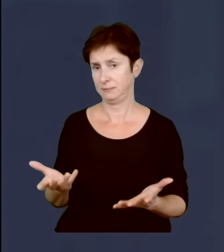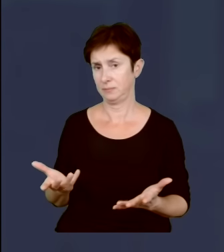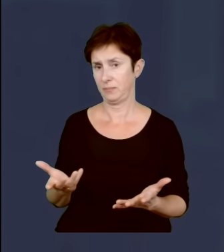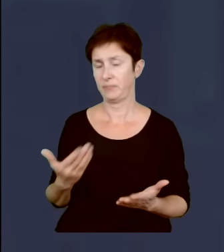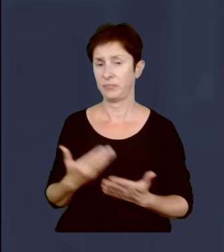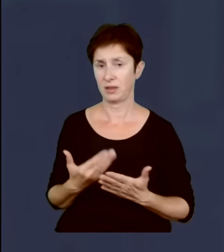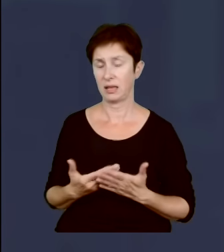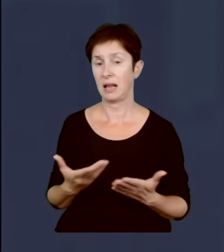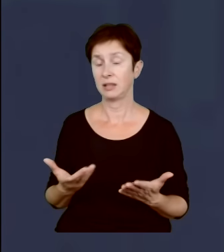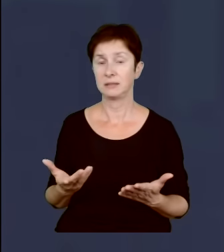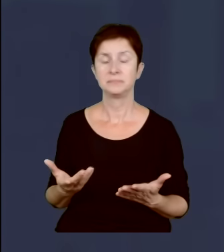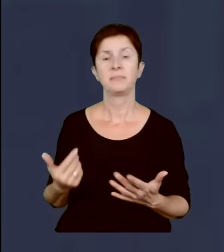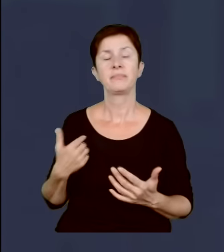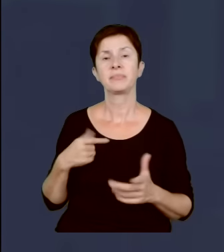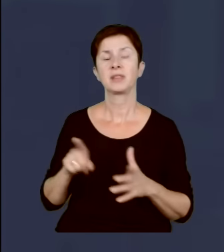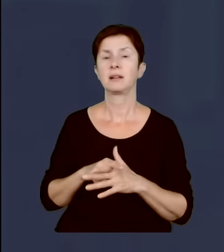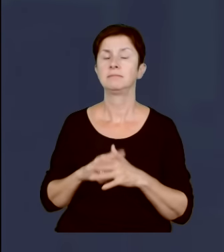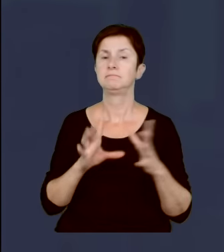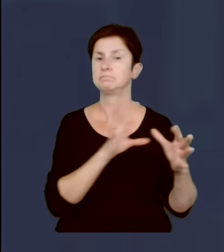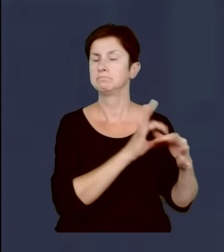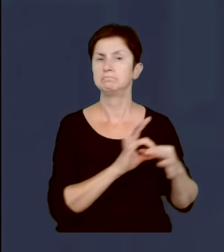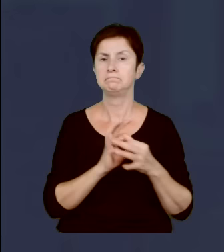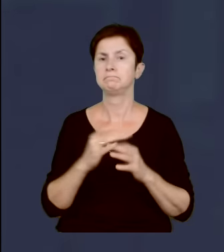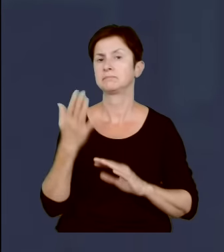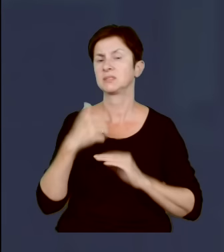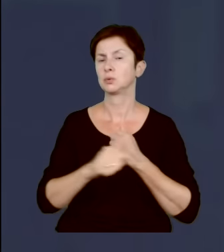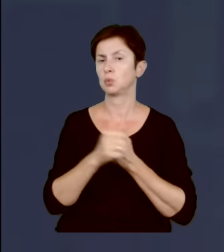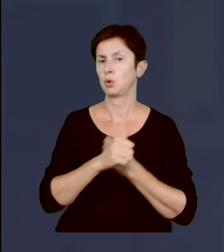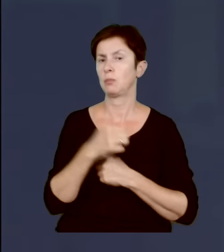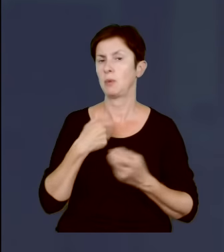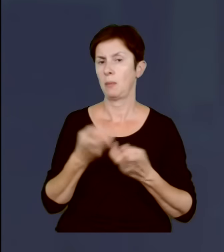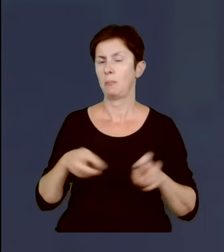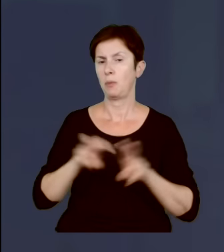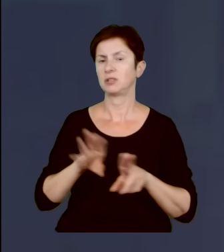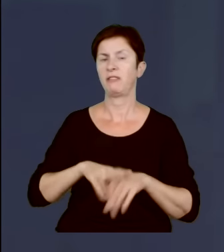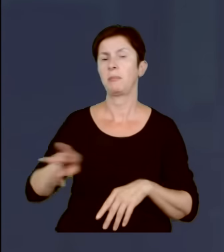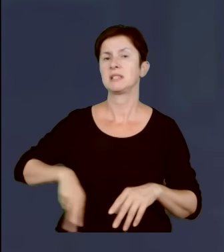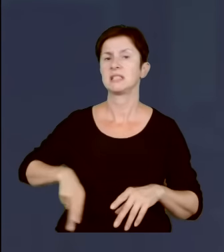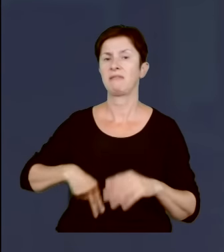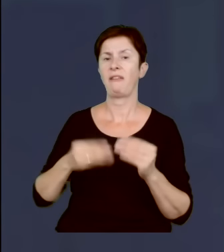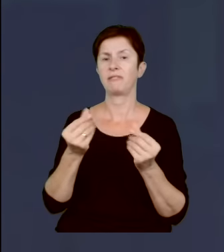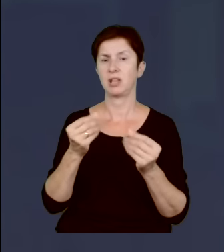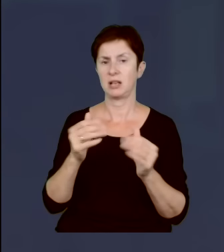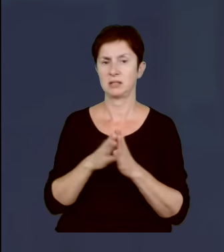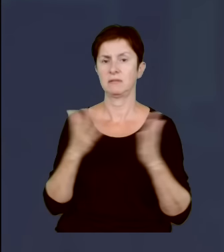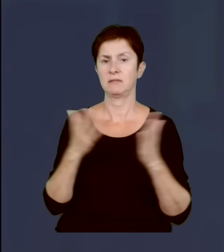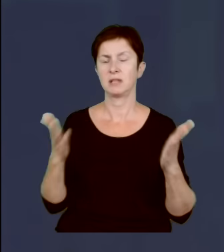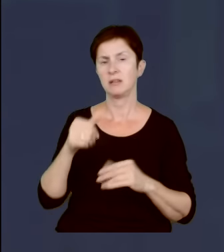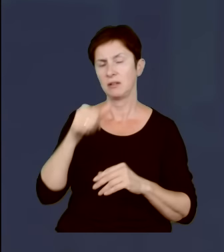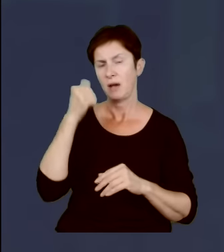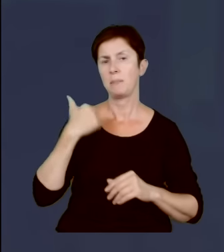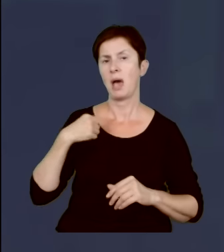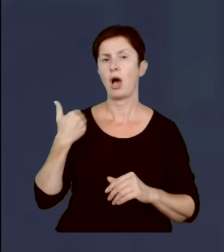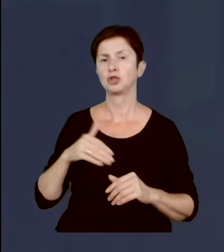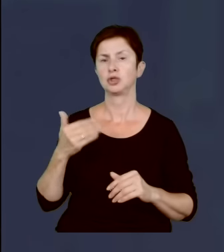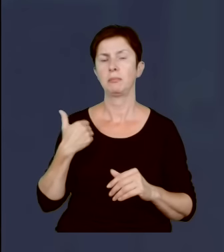Ja się odwołam też do takiego dokumentu, który powstał w Ministerstwie Finansów. Biała Księga Finansów. I w tej Białej